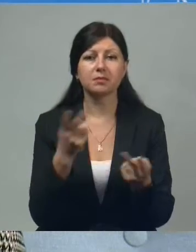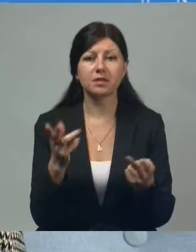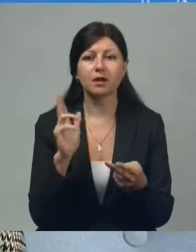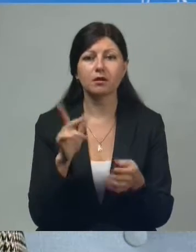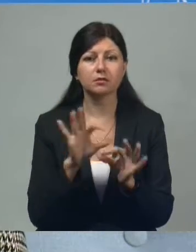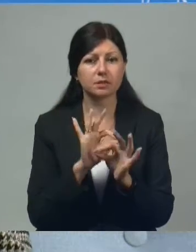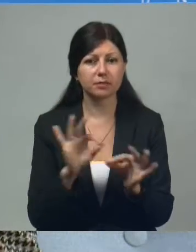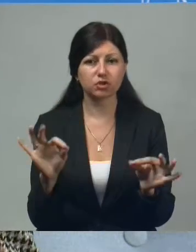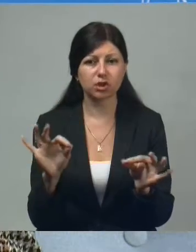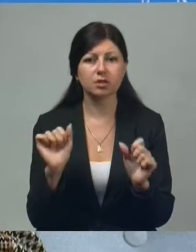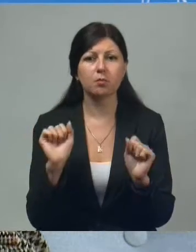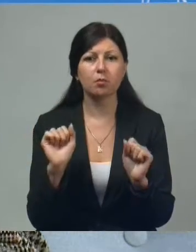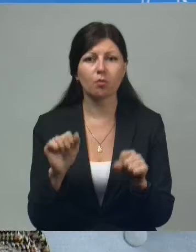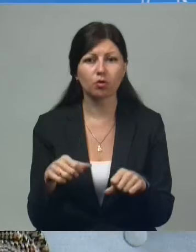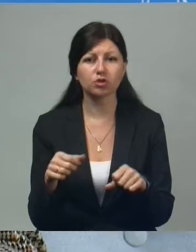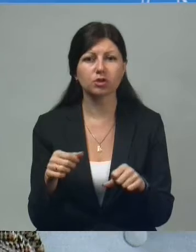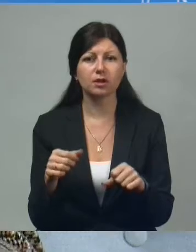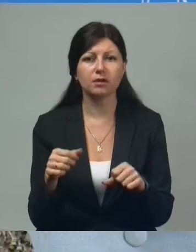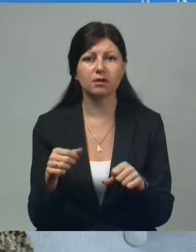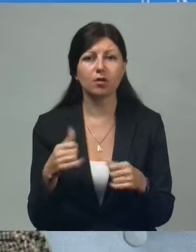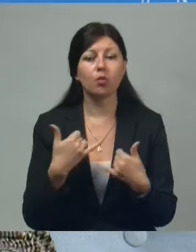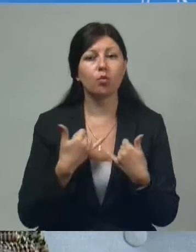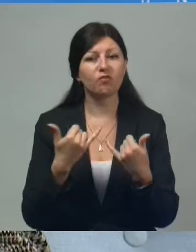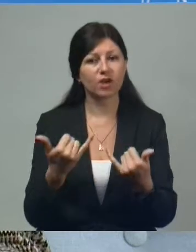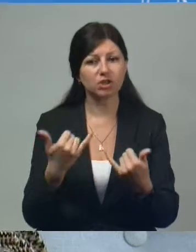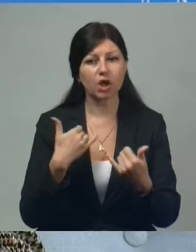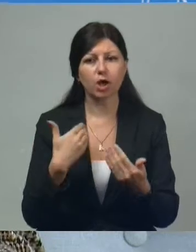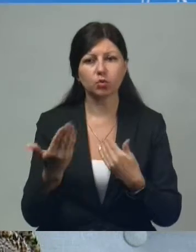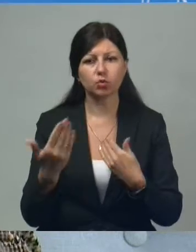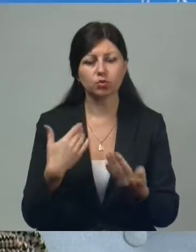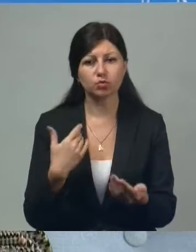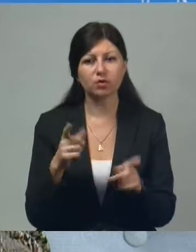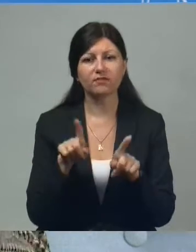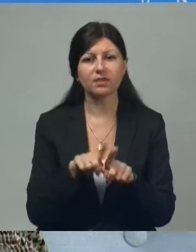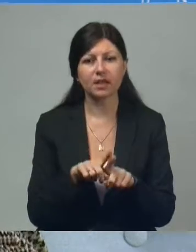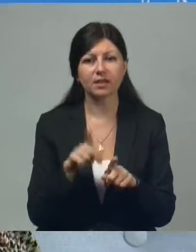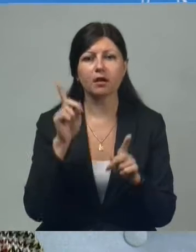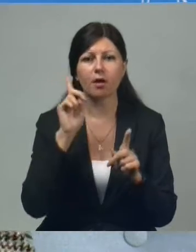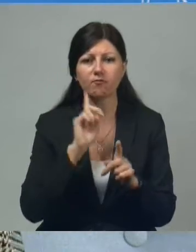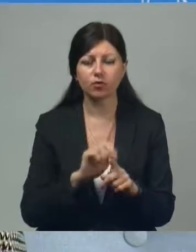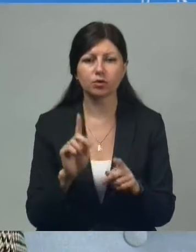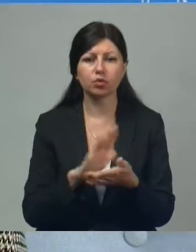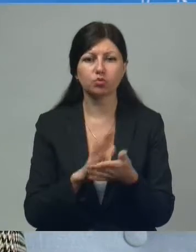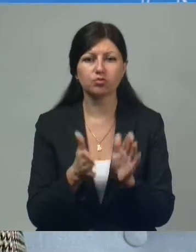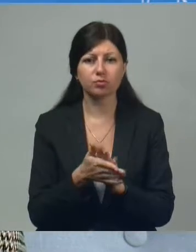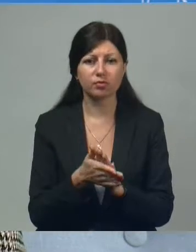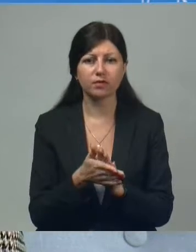замечательно можно, уважая друг друга в таких комфортных условиях,